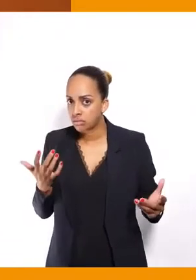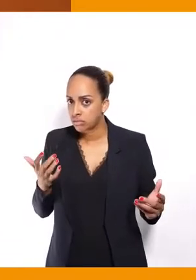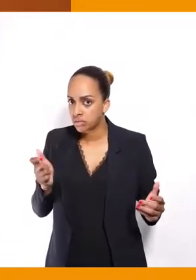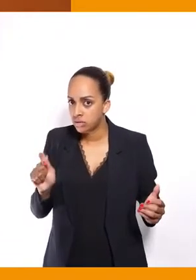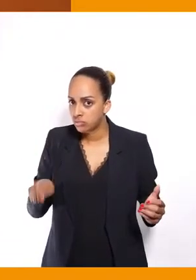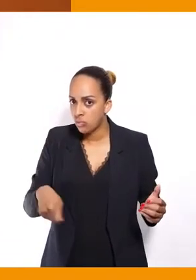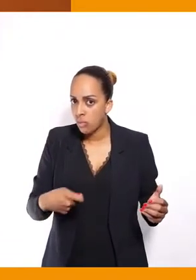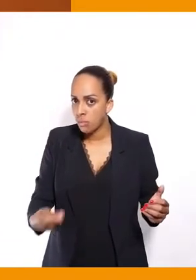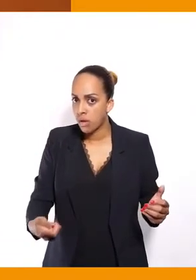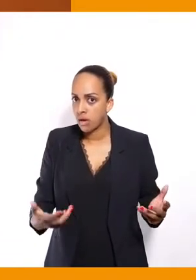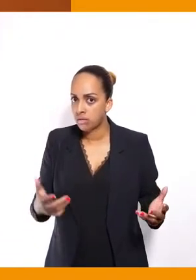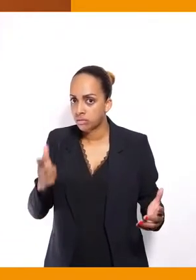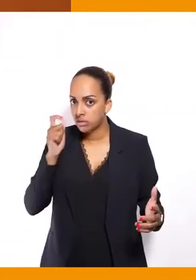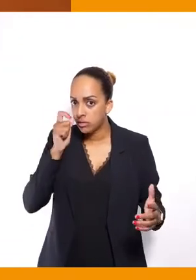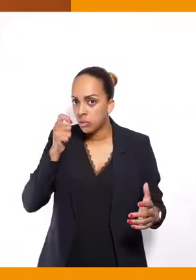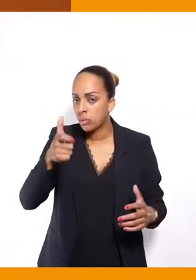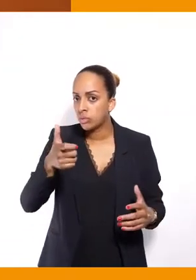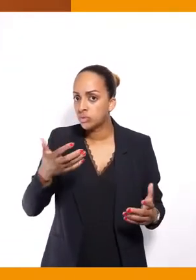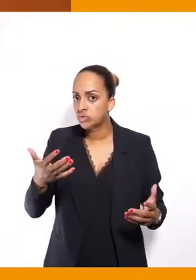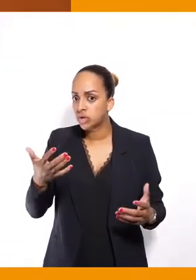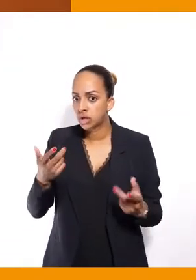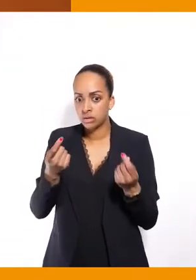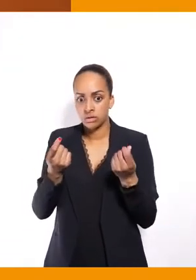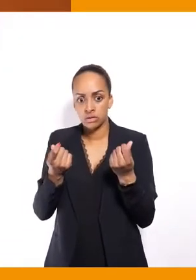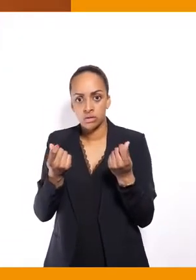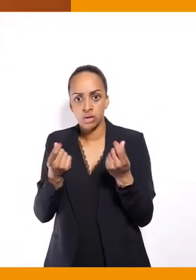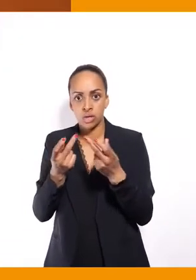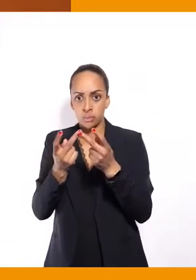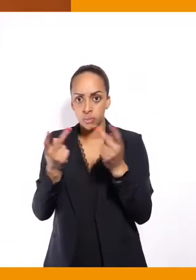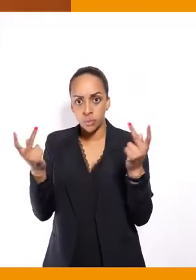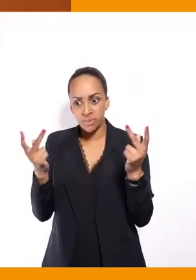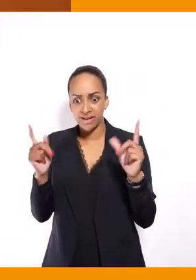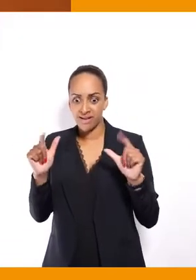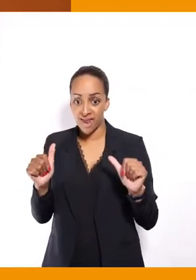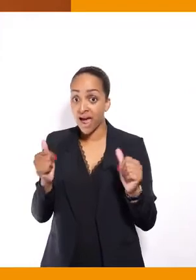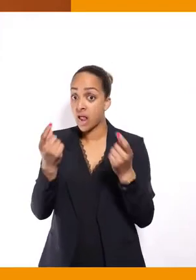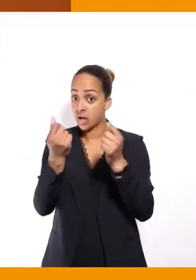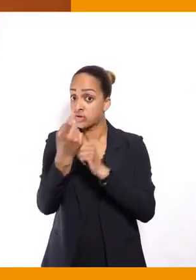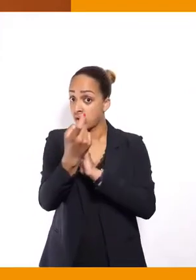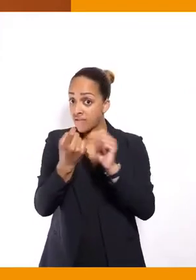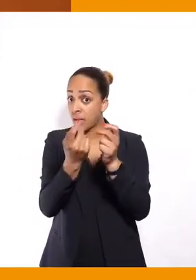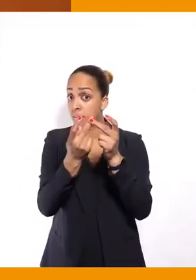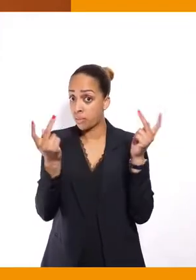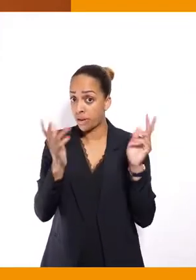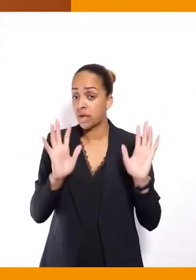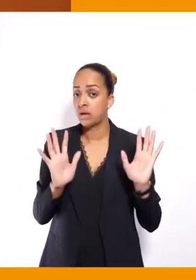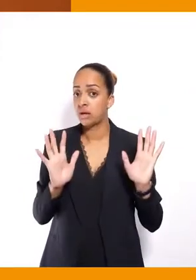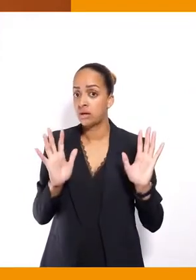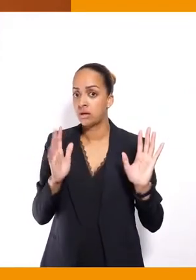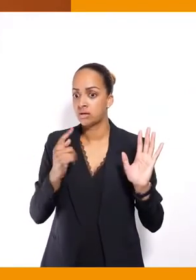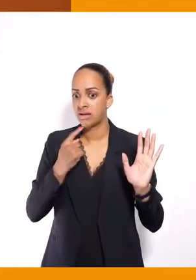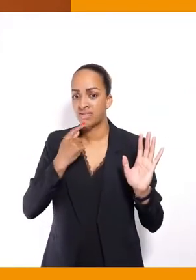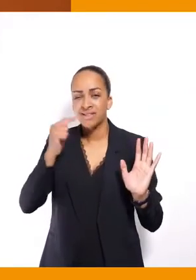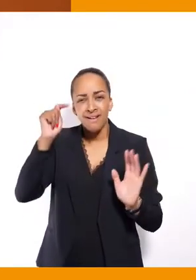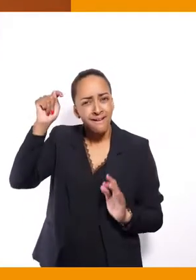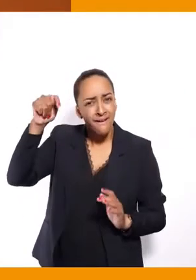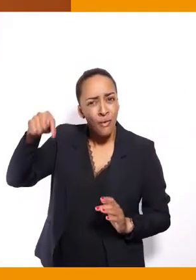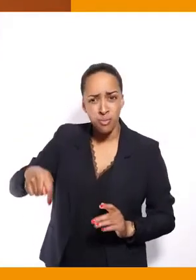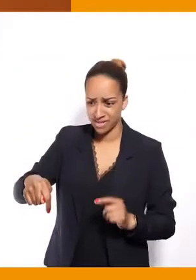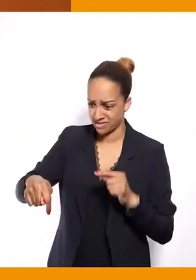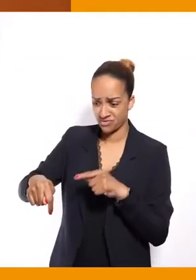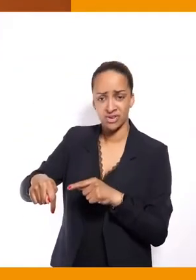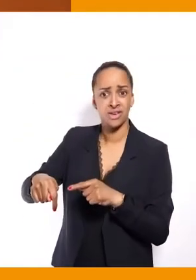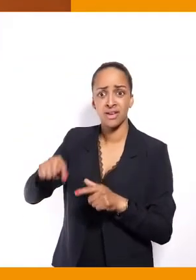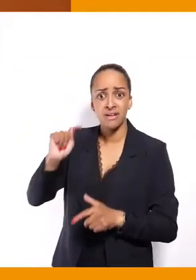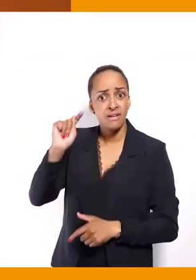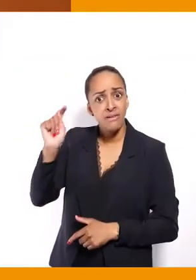à partir du moment où c'est des moyens financiers de la puissance publique qui sont engagés, soient obligés de